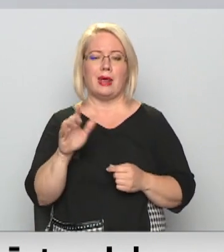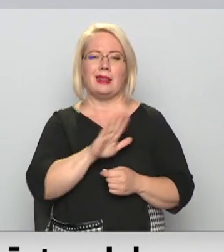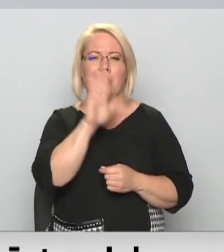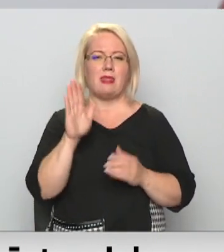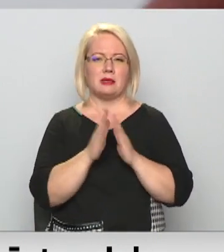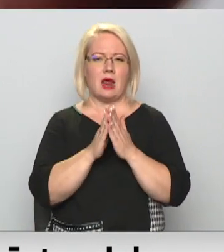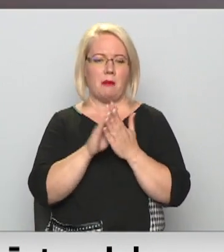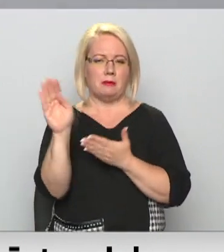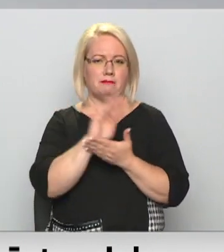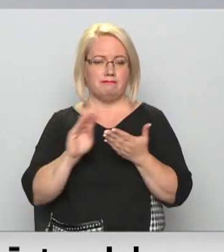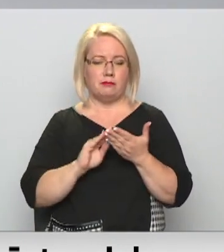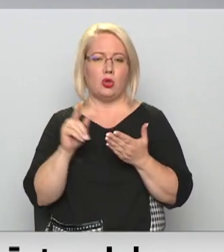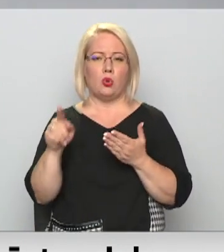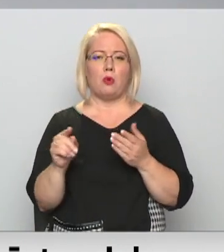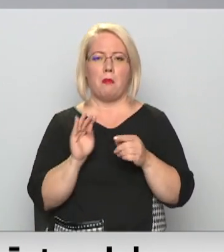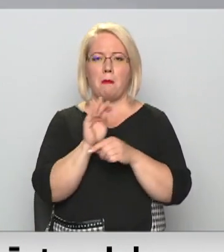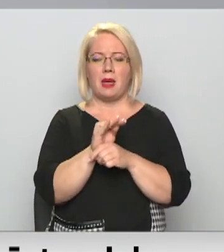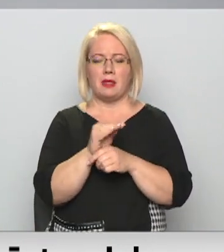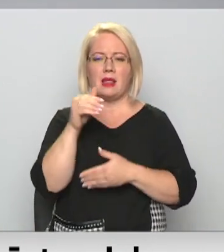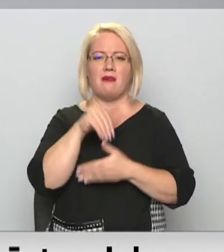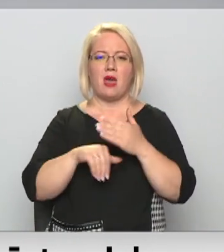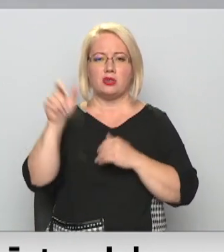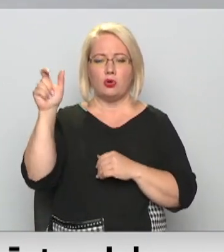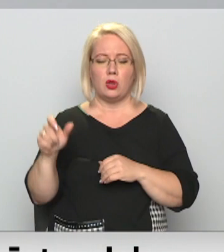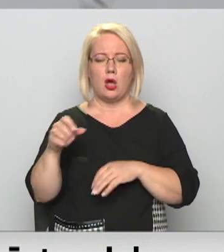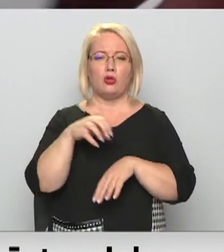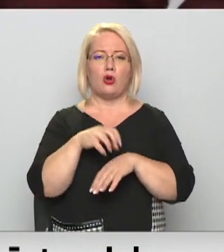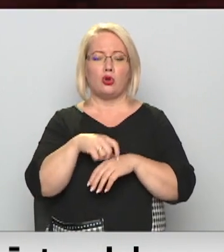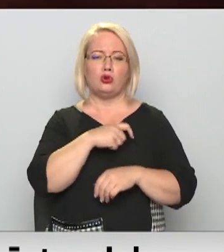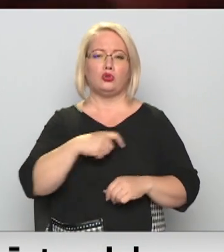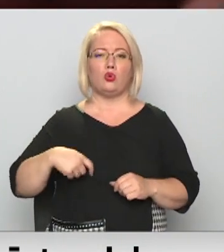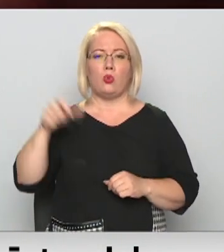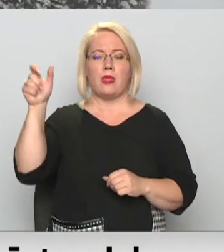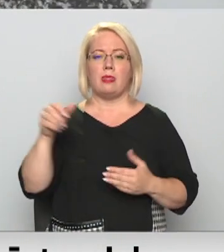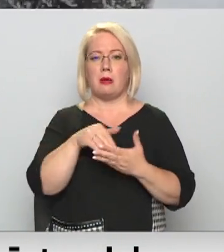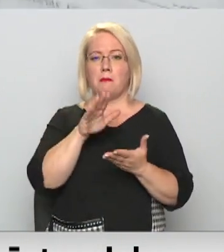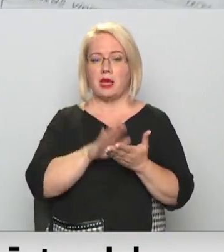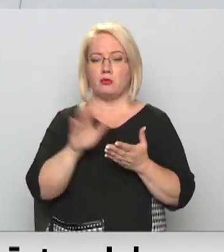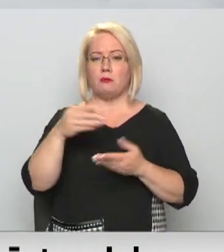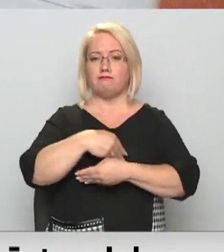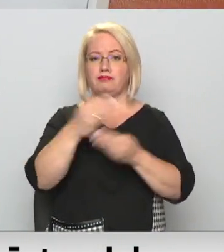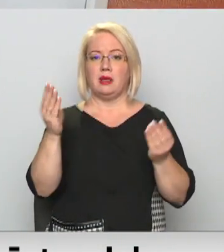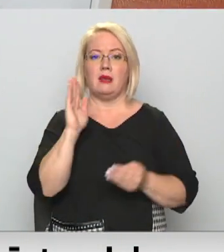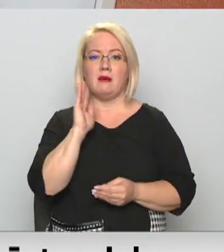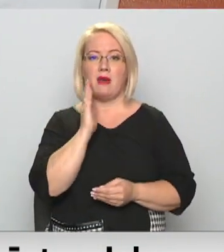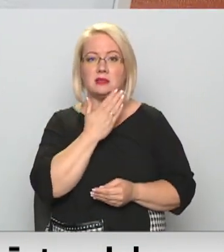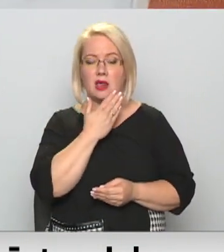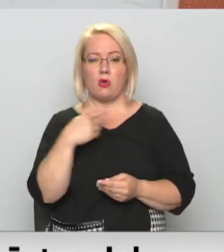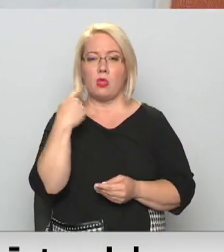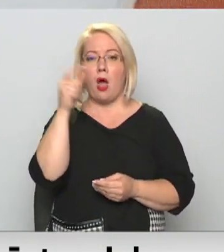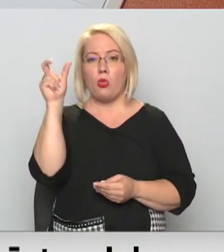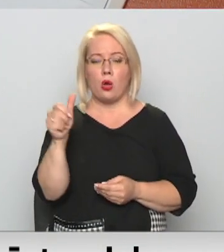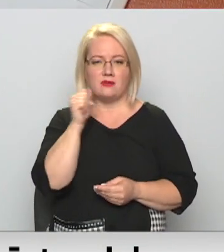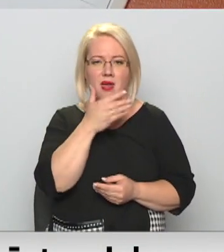grāmata, ko papildina vēsturnieka, doktorantūras studenta, piezīmes. Tā iznāca vasarā un autors topat vēl nav paspējis pat